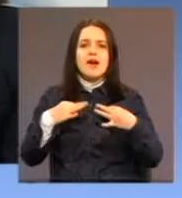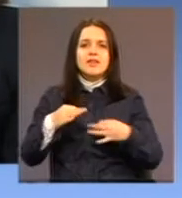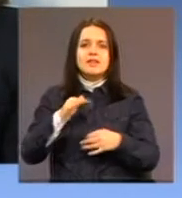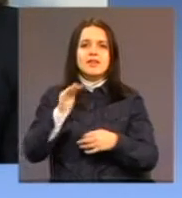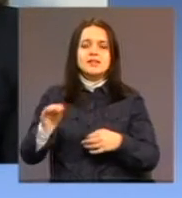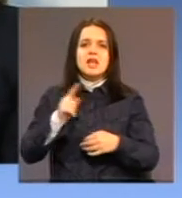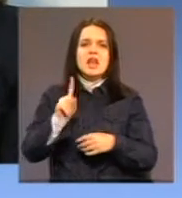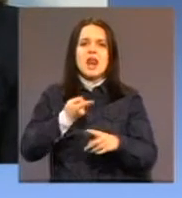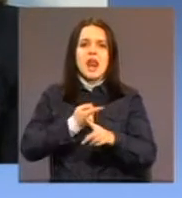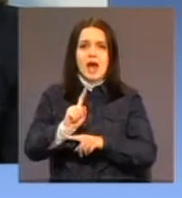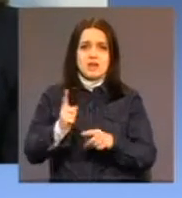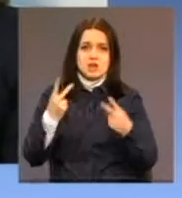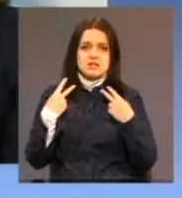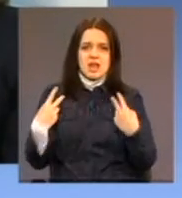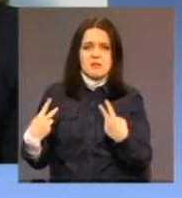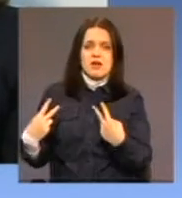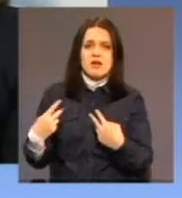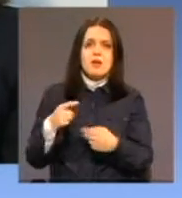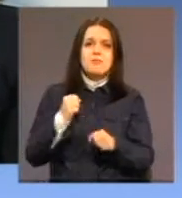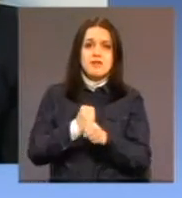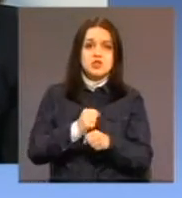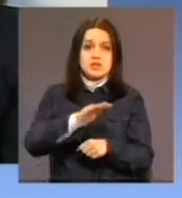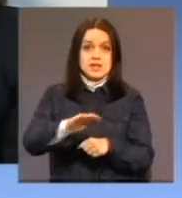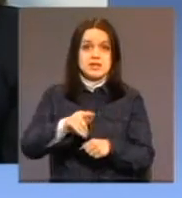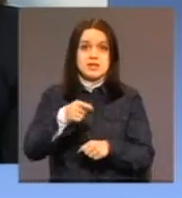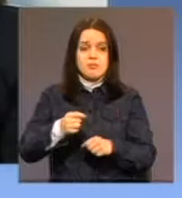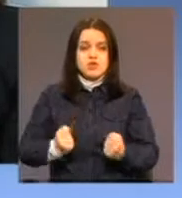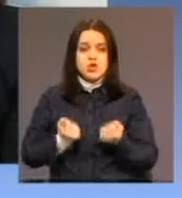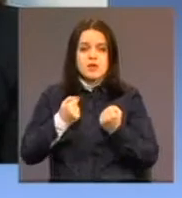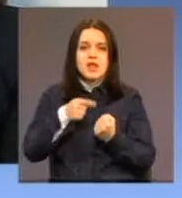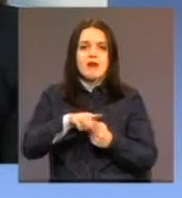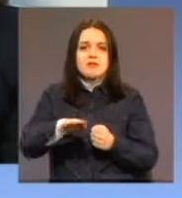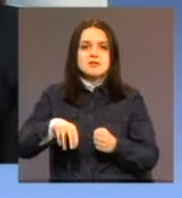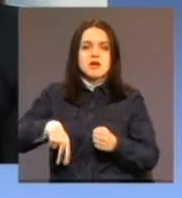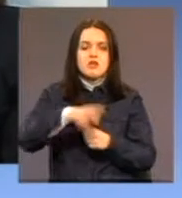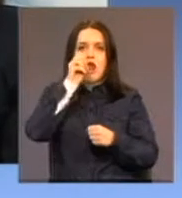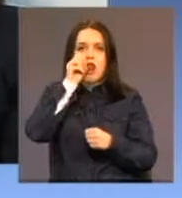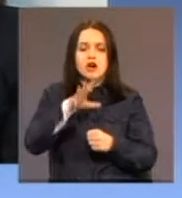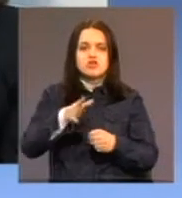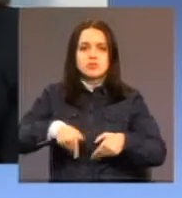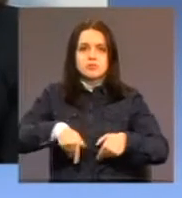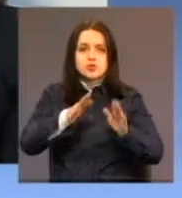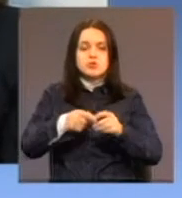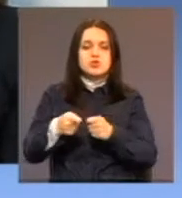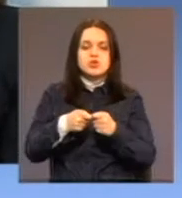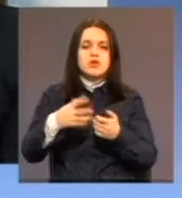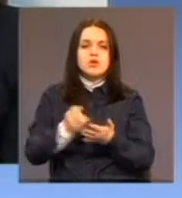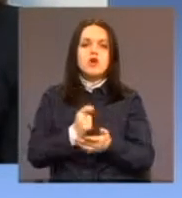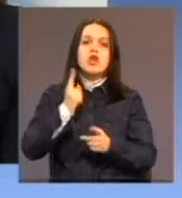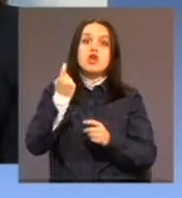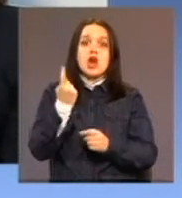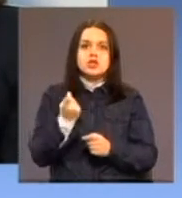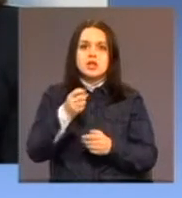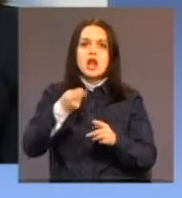zanemarivanja, bavići se djetetom s poteškoćama i ta djeca krinu lošim putem i društvo i tada je dobija još jedan dodatniji problem.